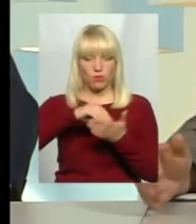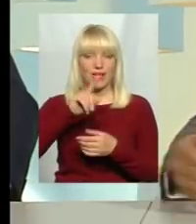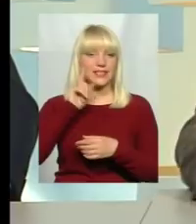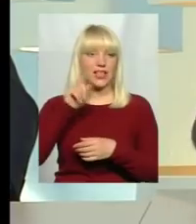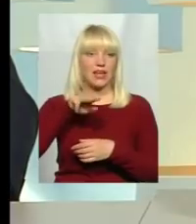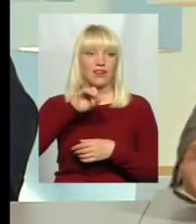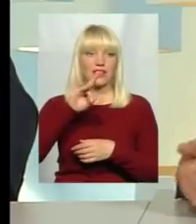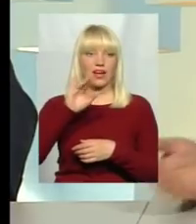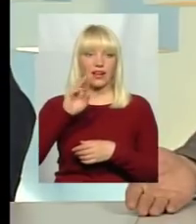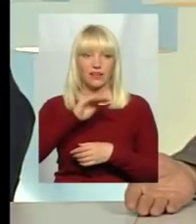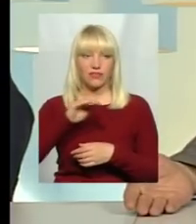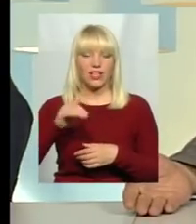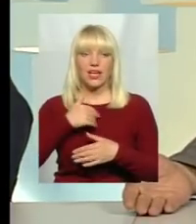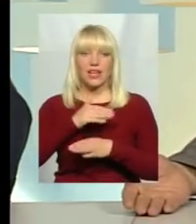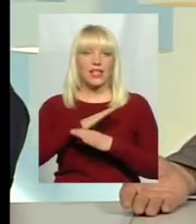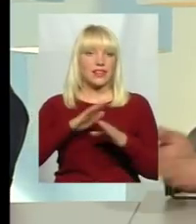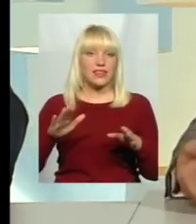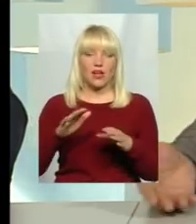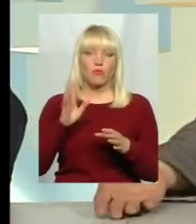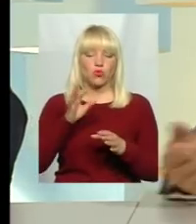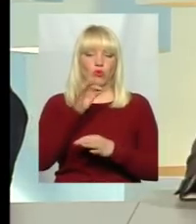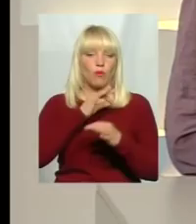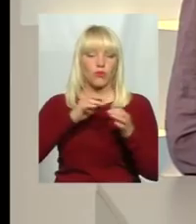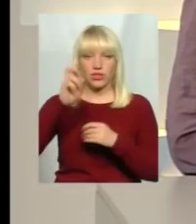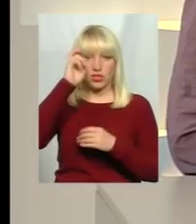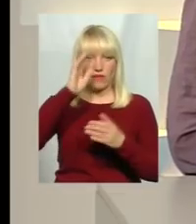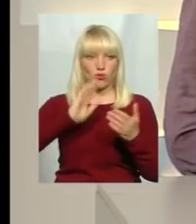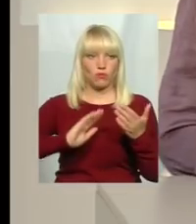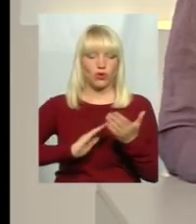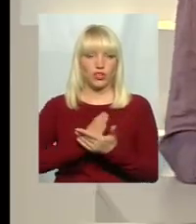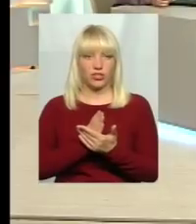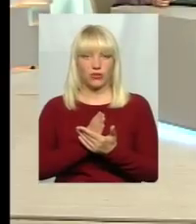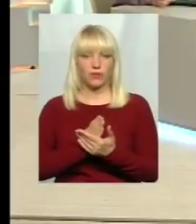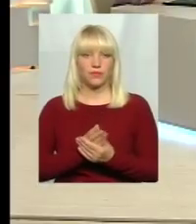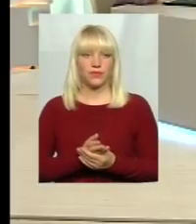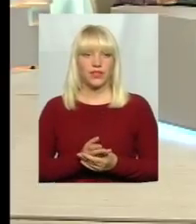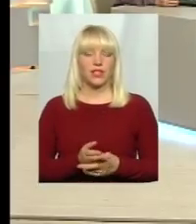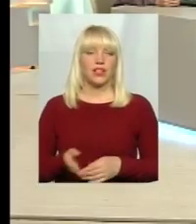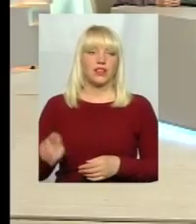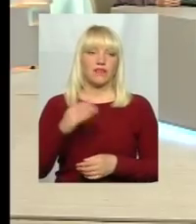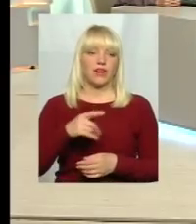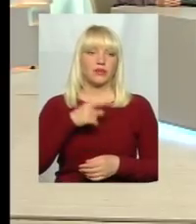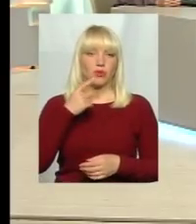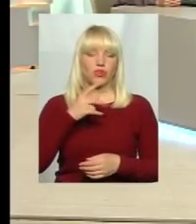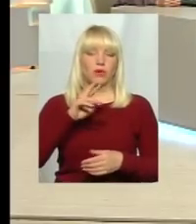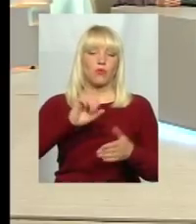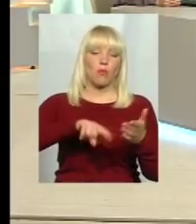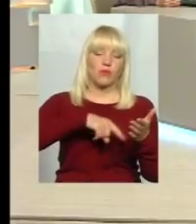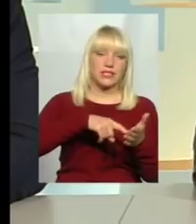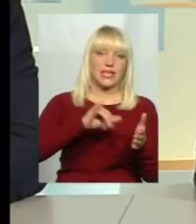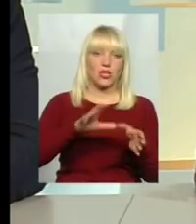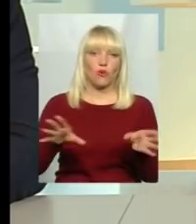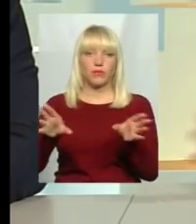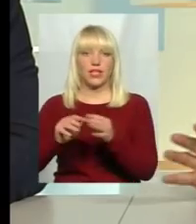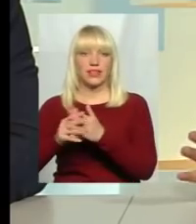збираюся обговорювати в цій студії державну безпосередню політику. Давайте говорити про політику міст і об'єднаних громад. Я на